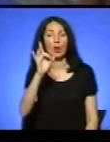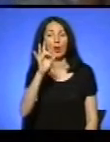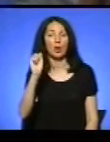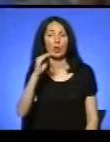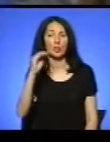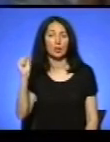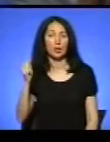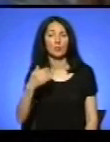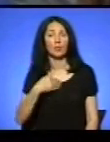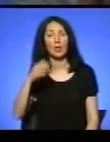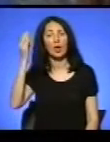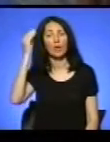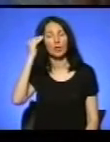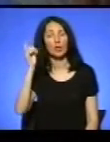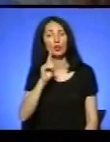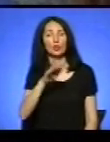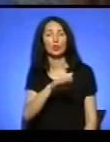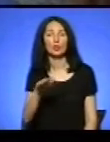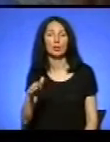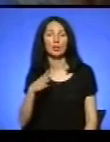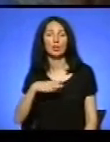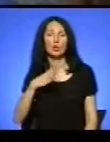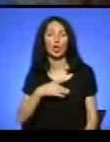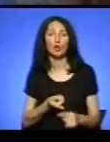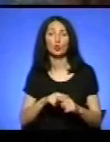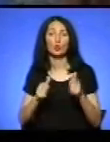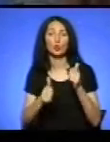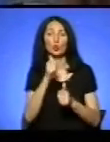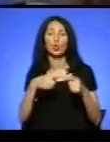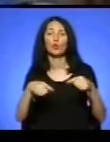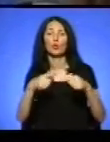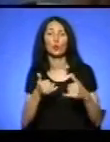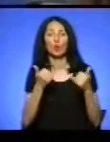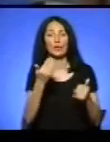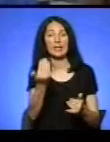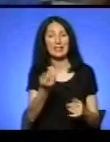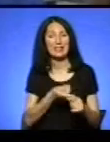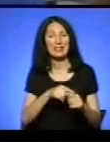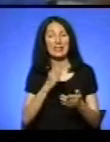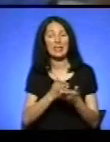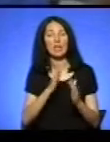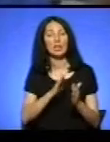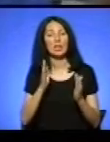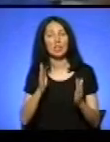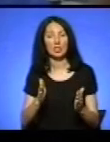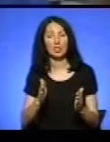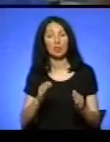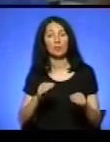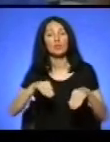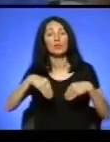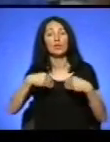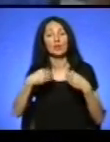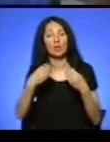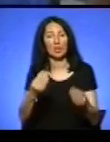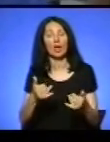Я вважаю, що діти чекають цього турніру футбольного. Для них це є не тільки віддання